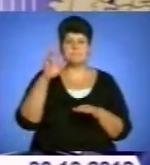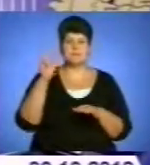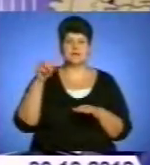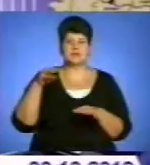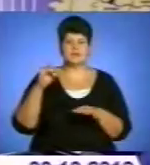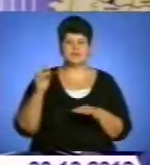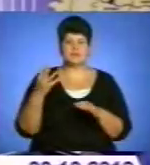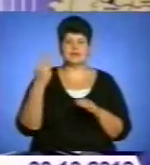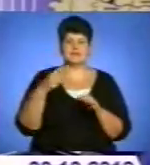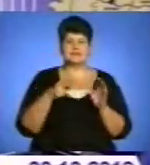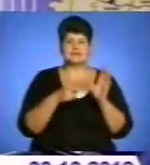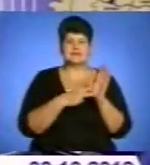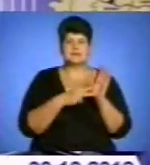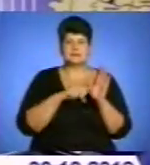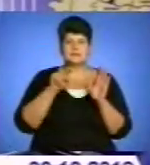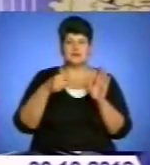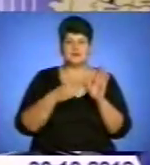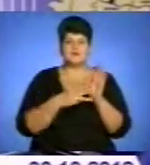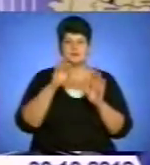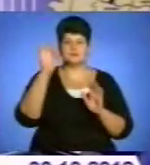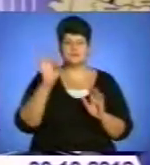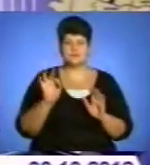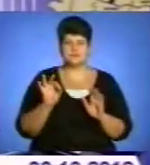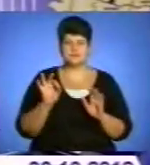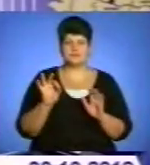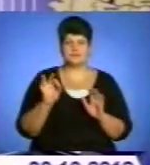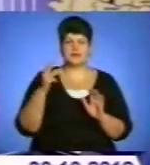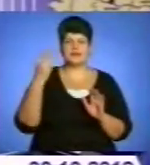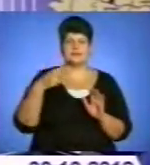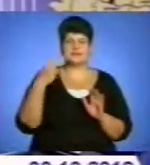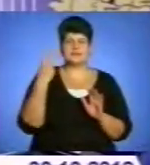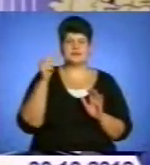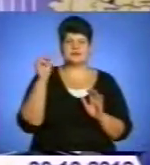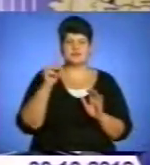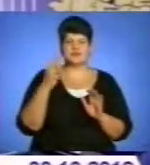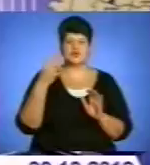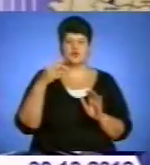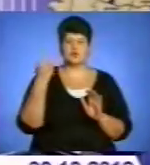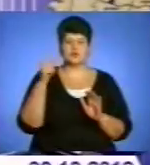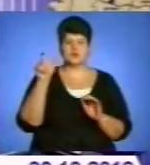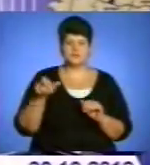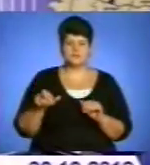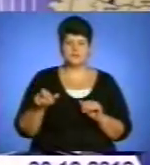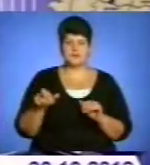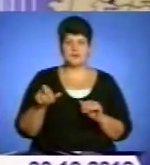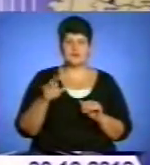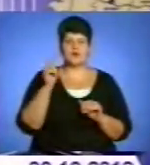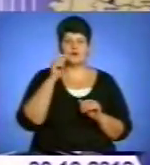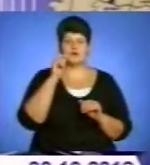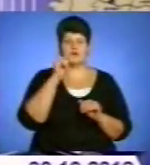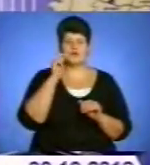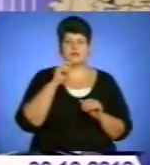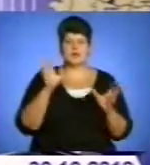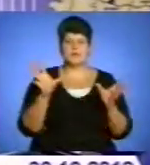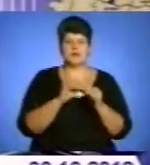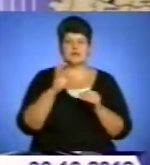,38%, 32 341 чоловік. Соколінське об'єднання «Свобода» на